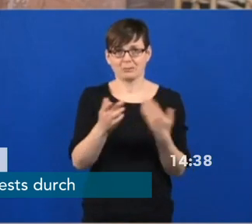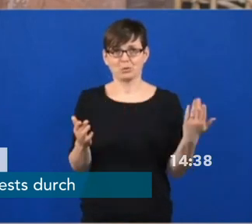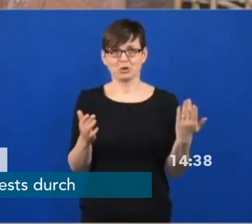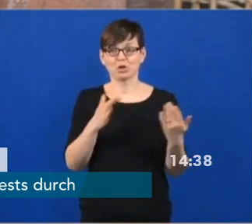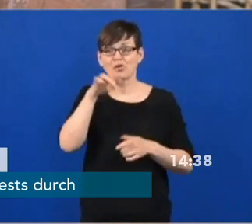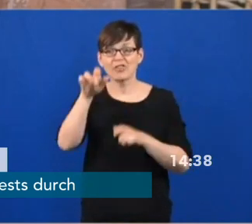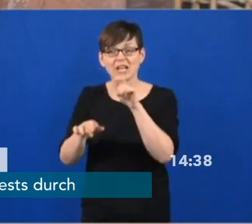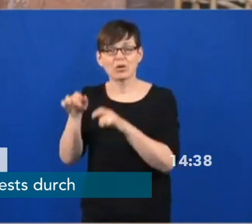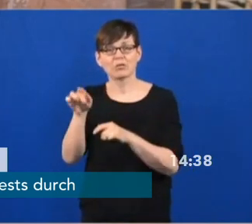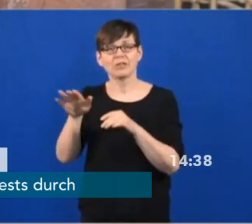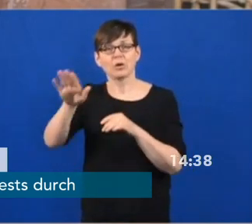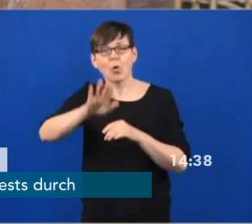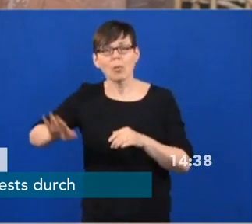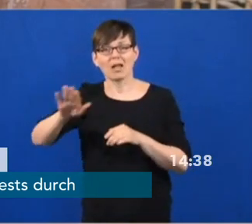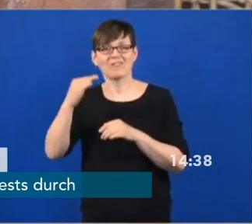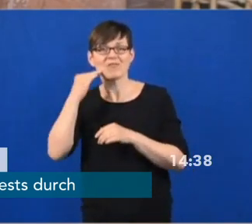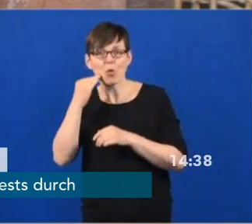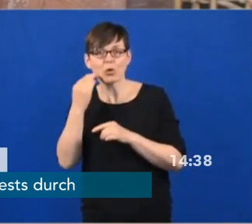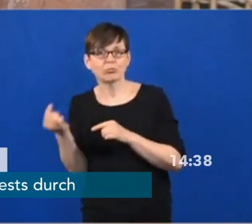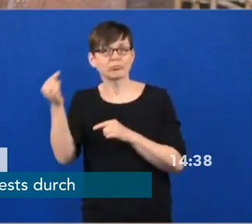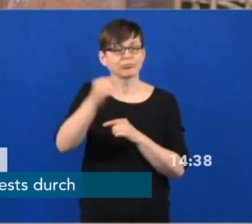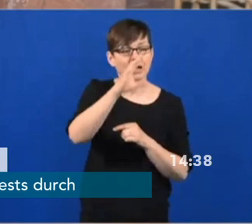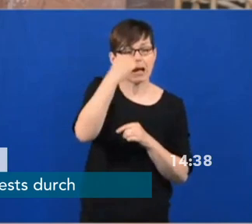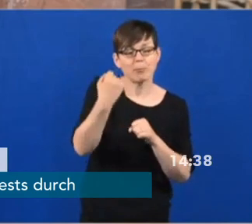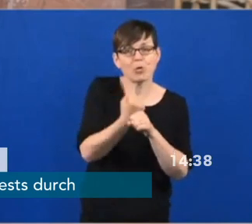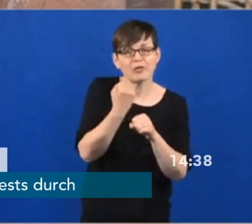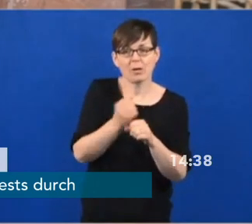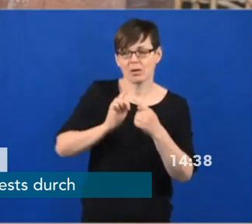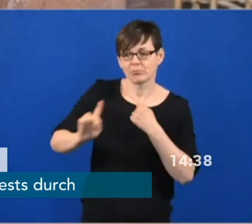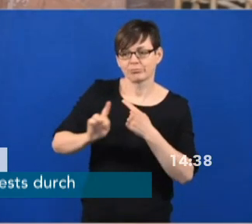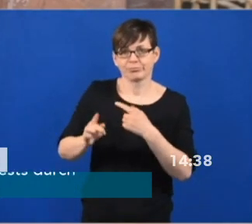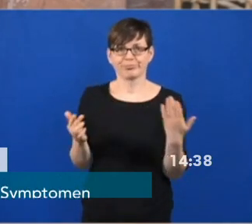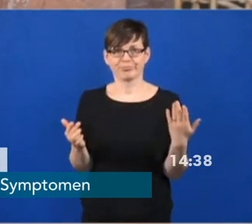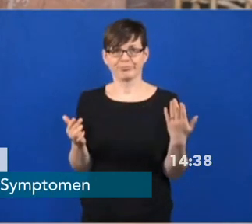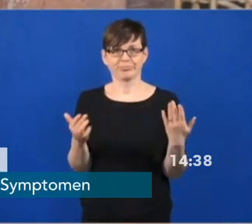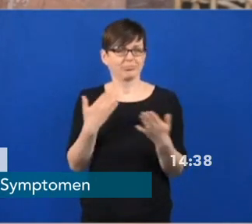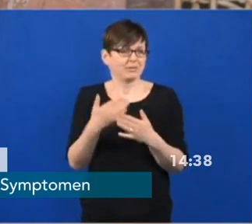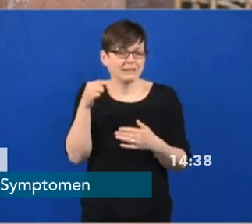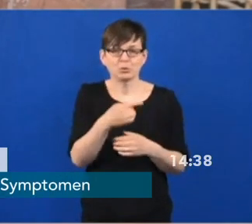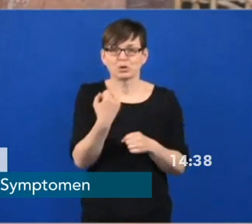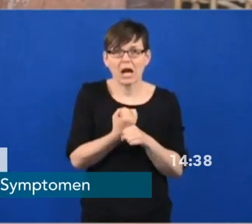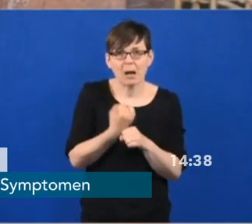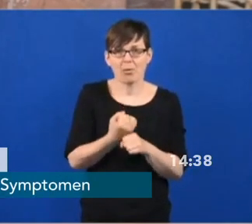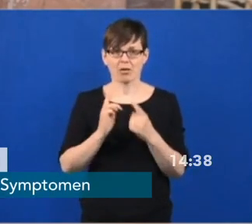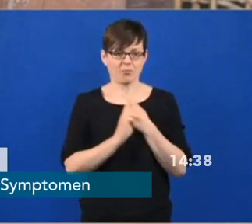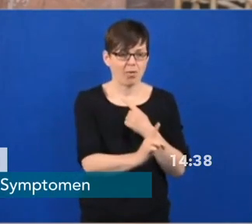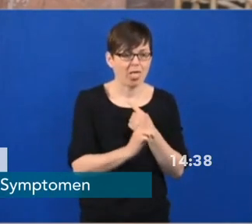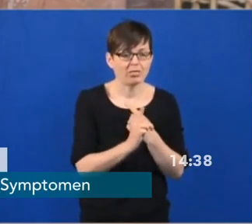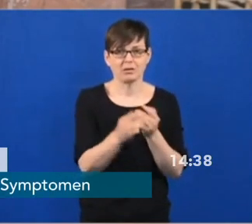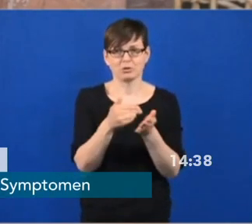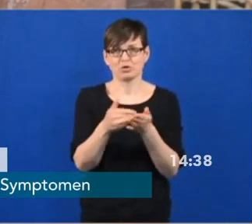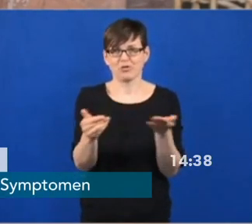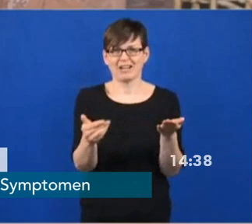wohnen, bei uns aber Aufgaben waren, in dem beruflich tätig sind. Und insofern